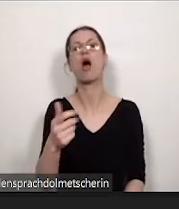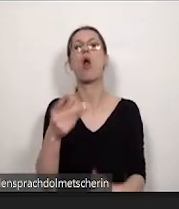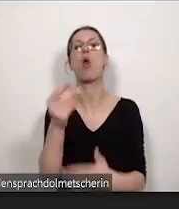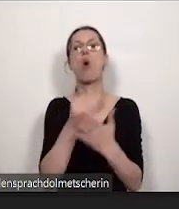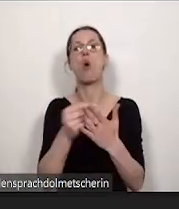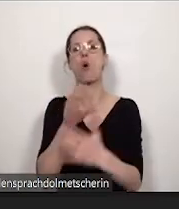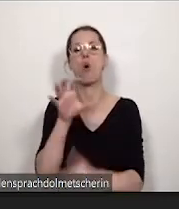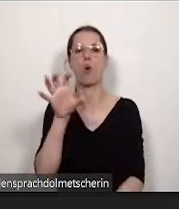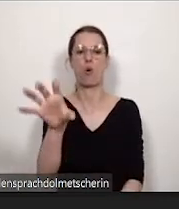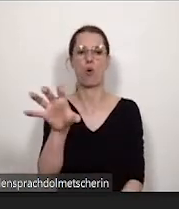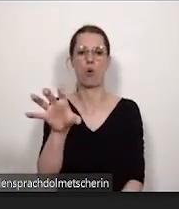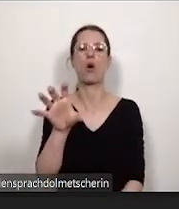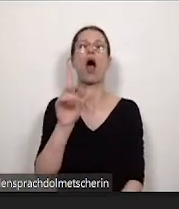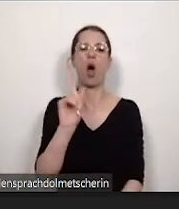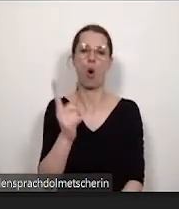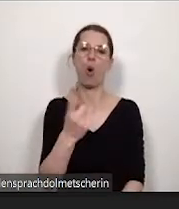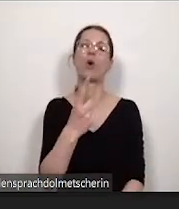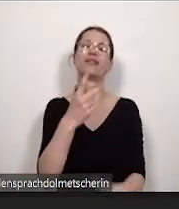Projekts Digital Diversity.